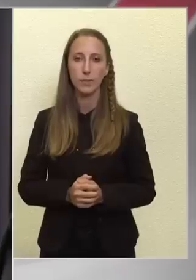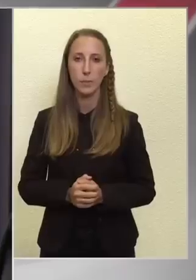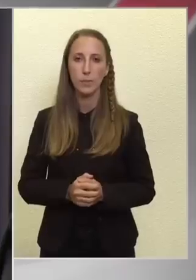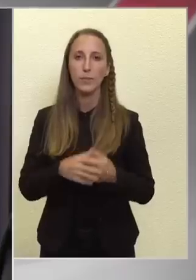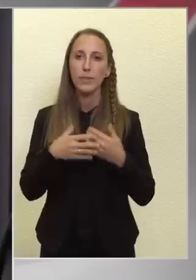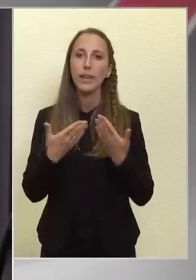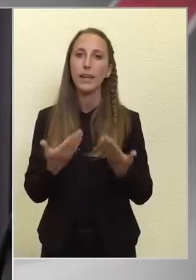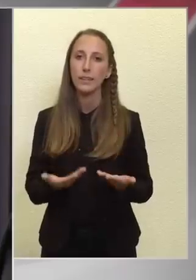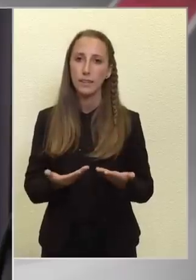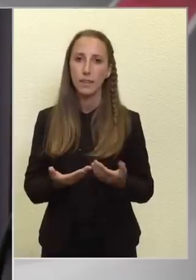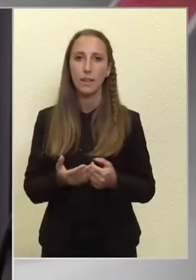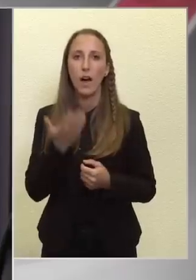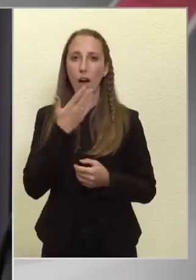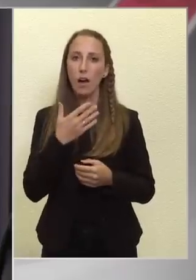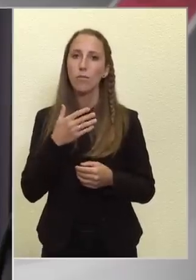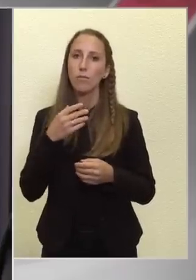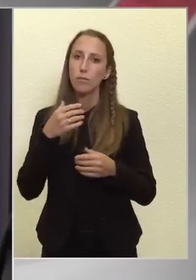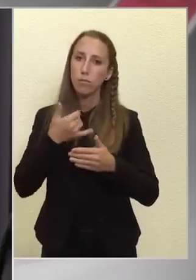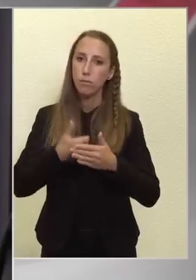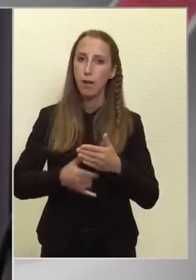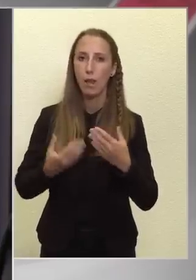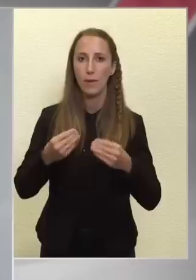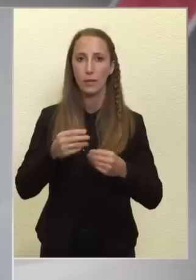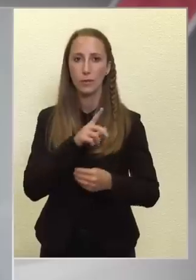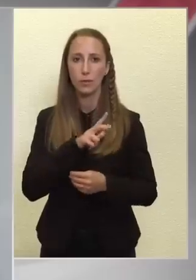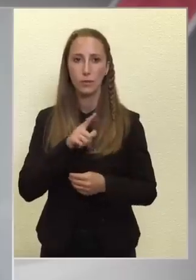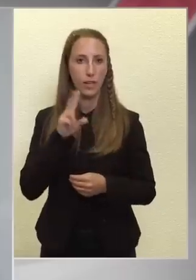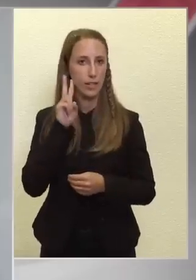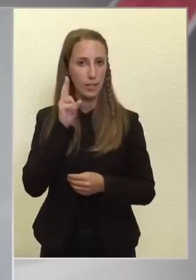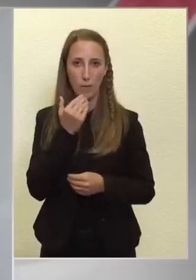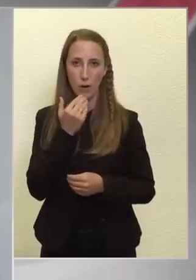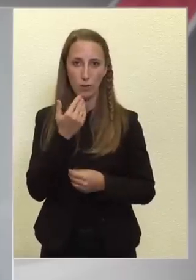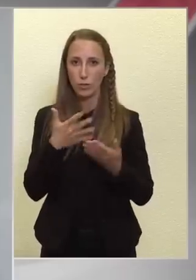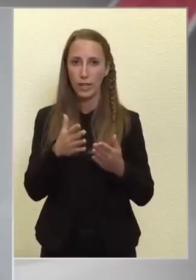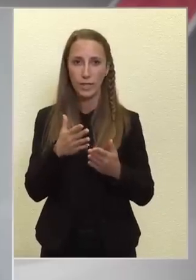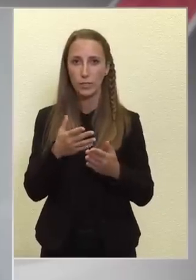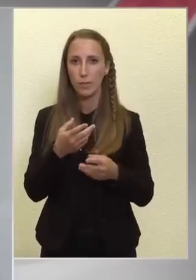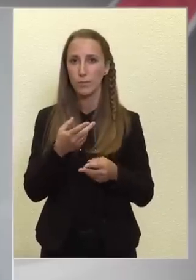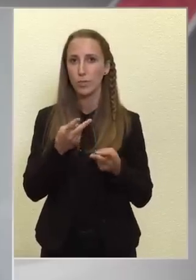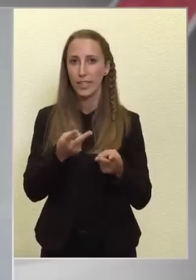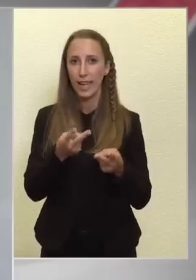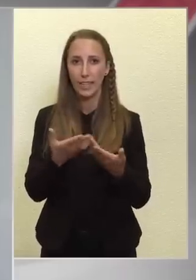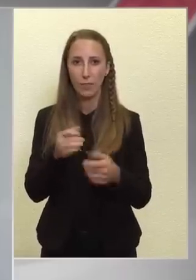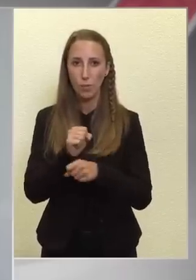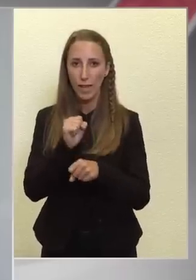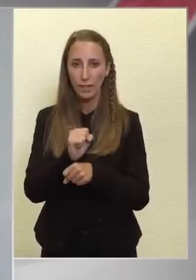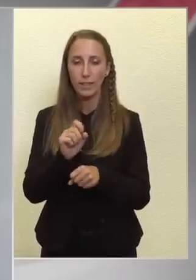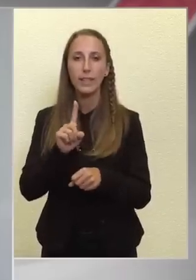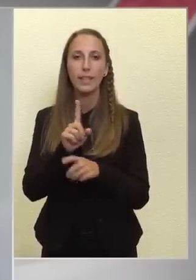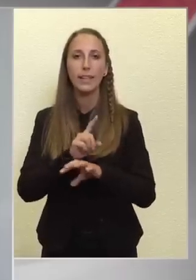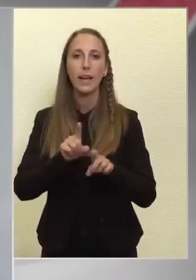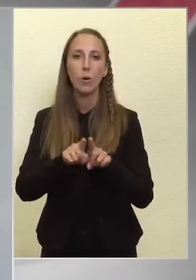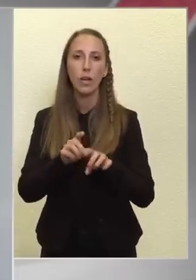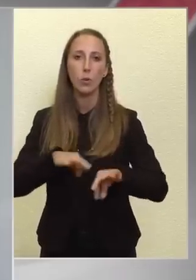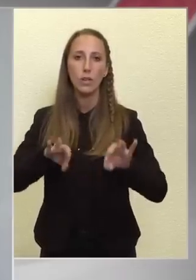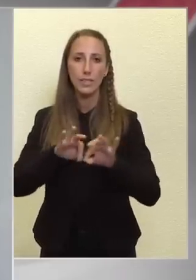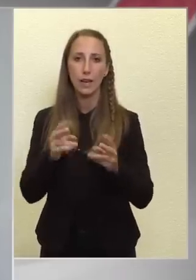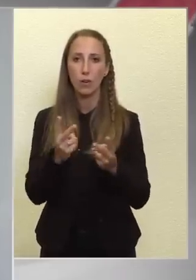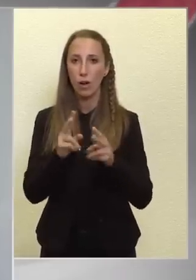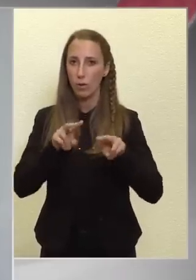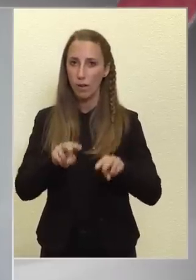Tehát az, hogy ha ezekbe belemegyünk, csak nem akarok senkit sem bántani, vagy sértegetni, de olyan országok, ahol